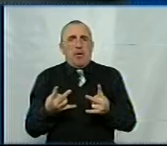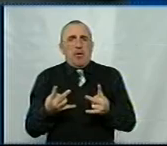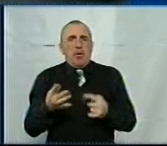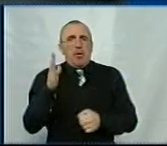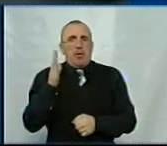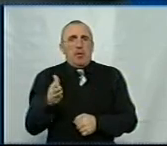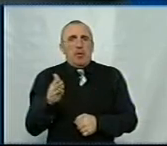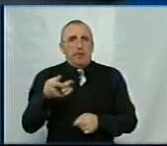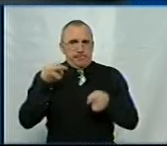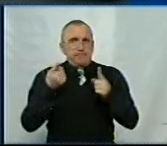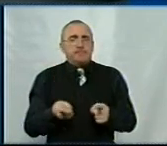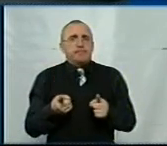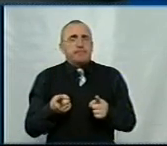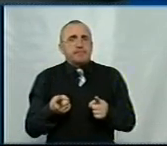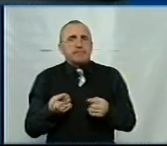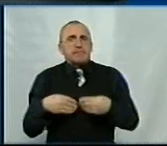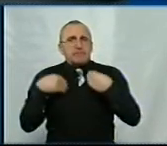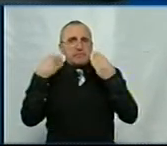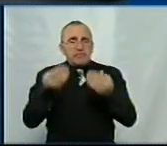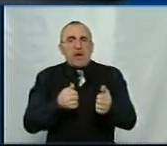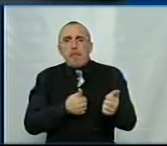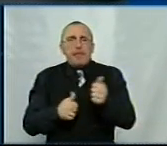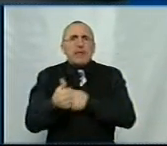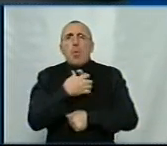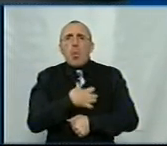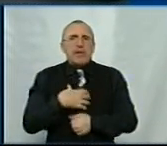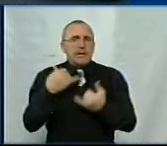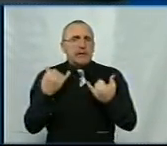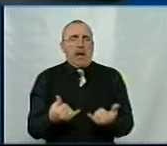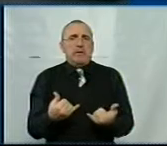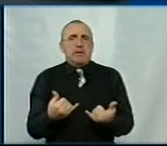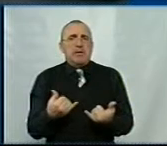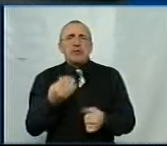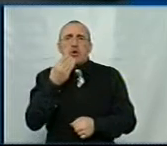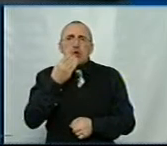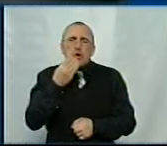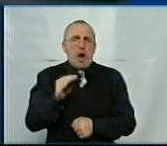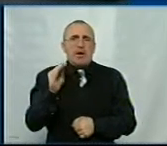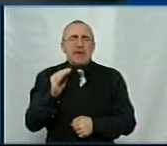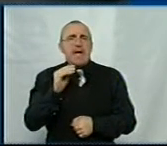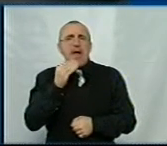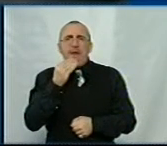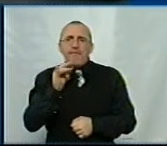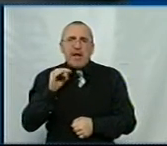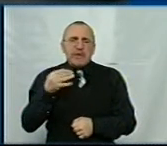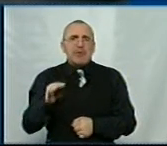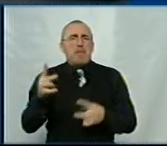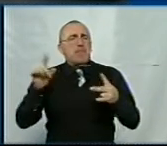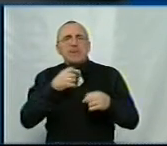дійсно віддавати пріоритети найкращим, надефективнішим,